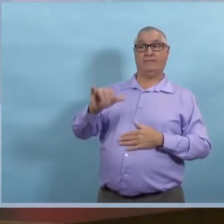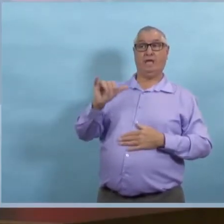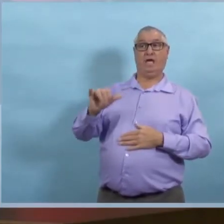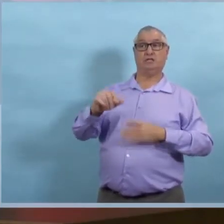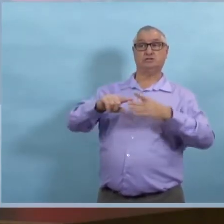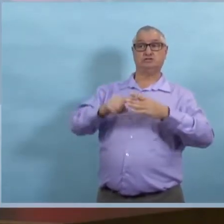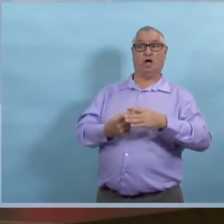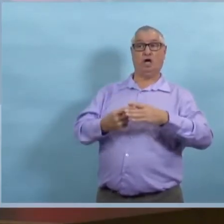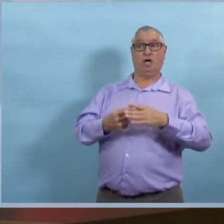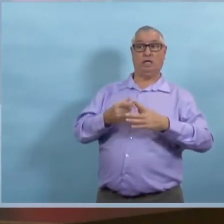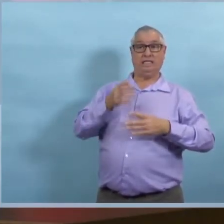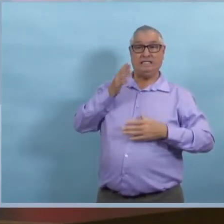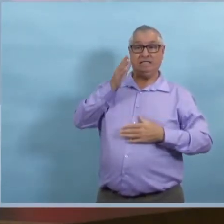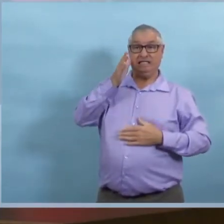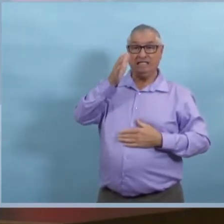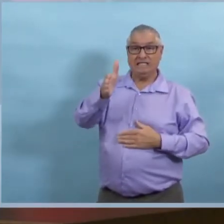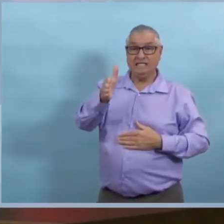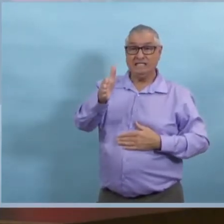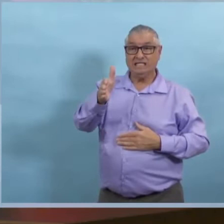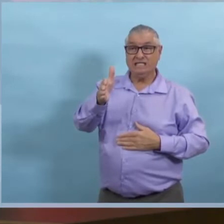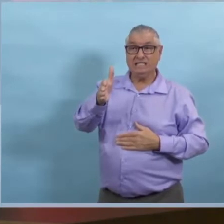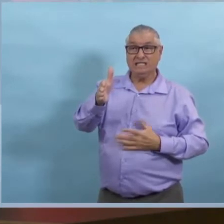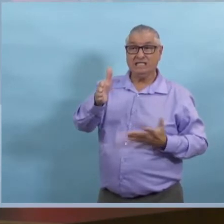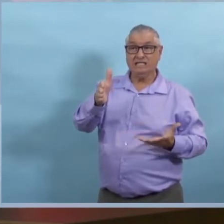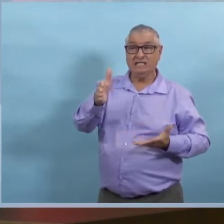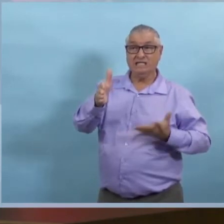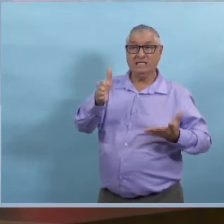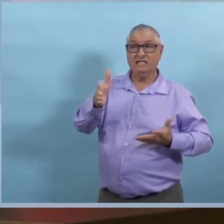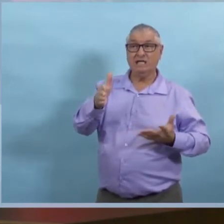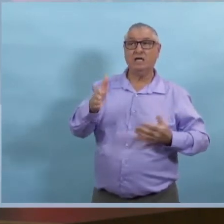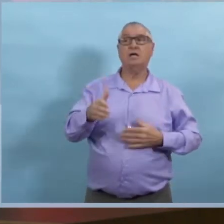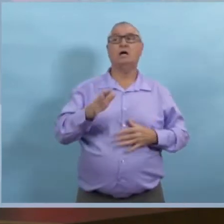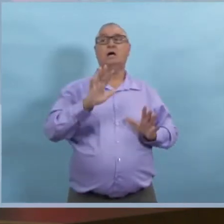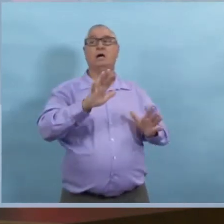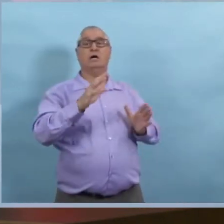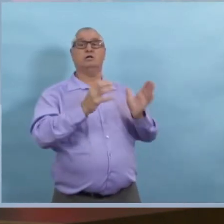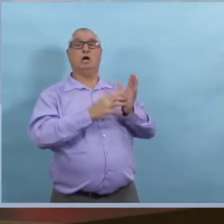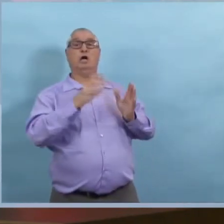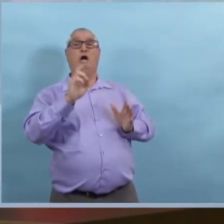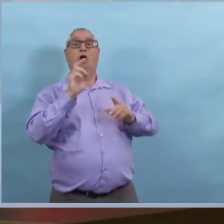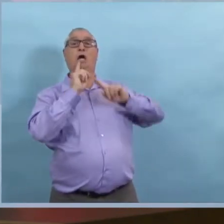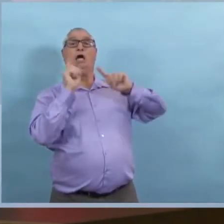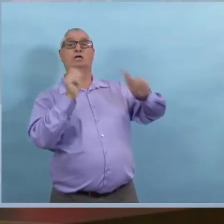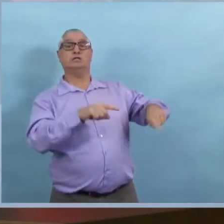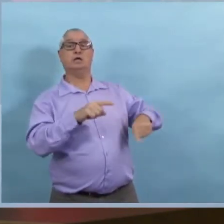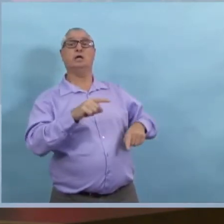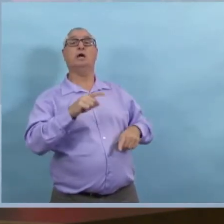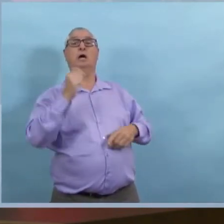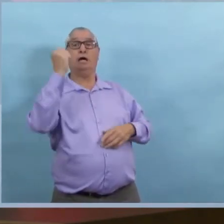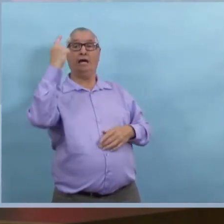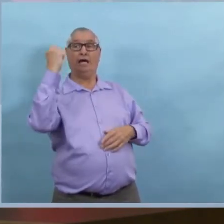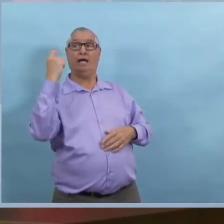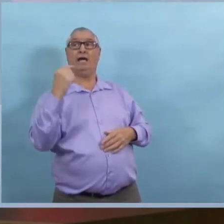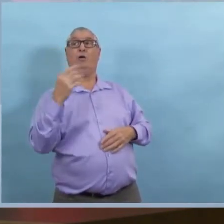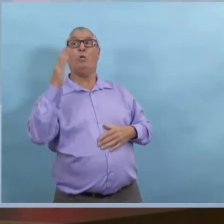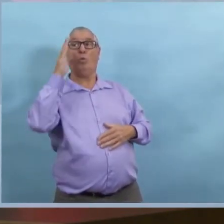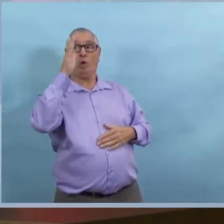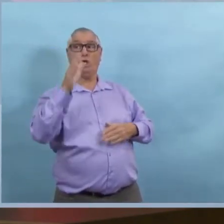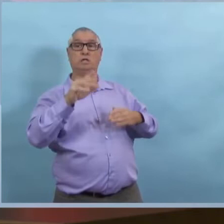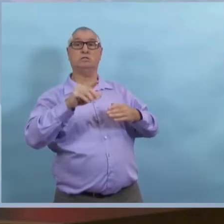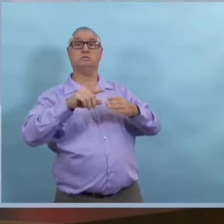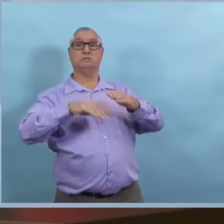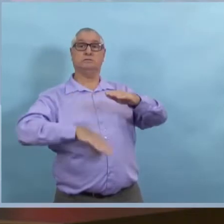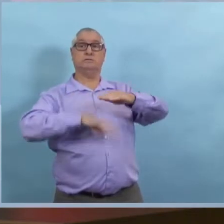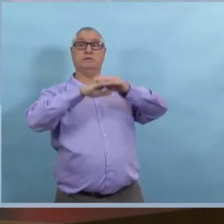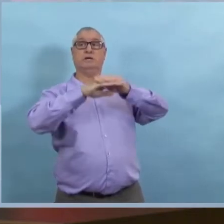Alors, est-ce que ça, c'était déjà établi dans l'ordre de santé publique? Non, ça, ça n'est pas encore mis en vigueur dans le cadre de